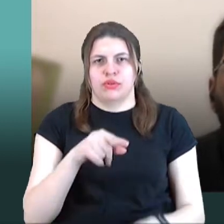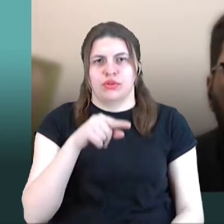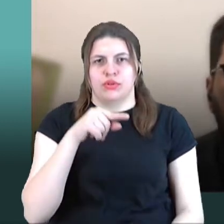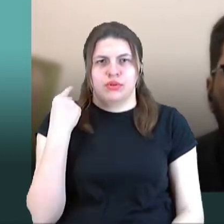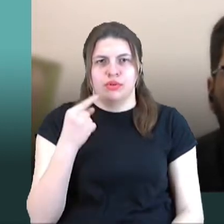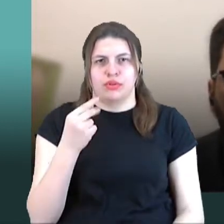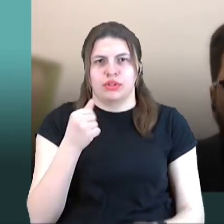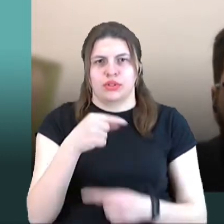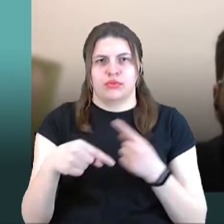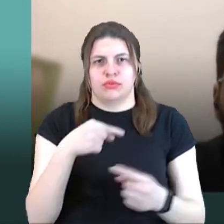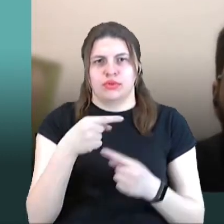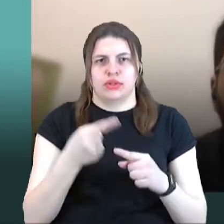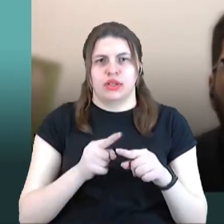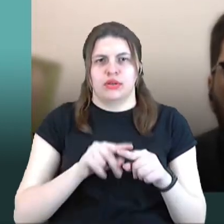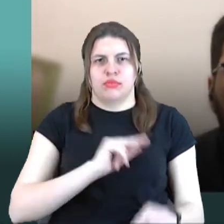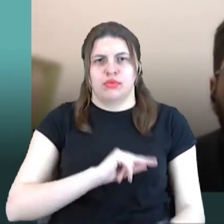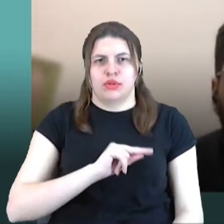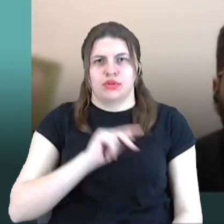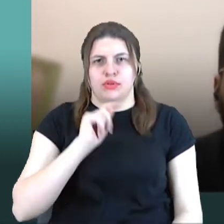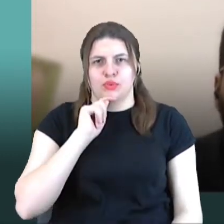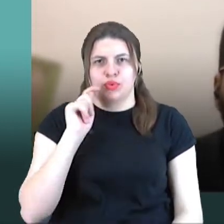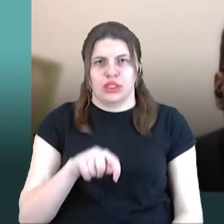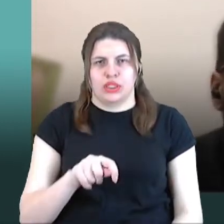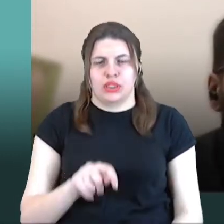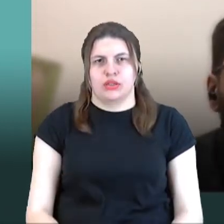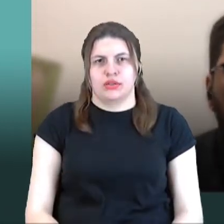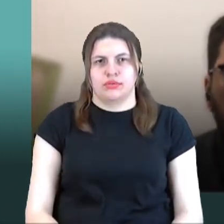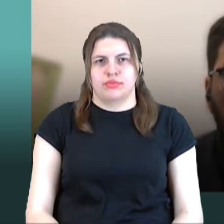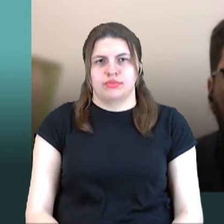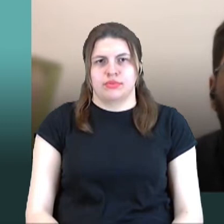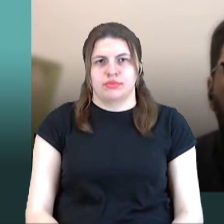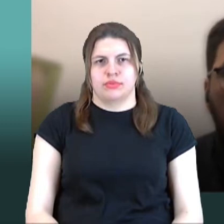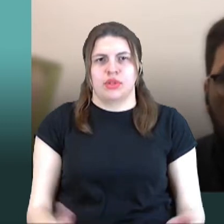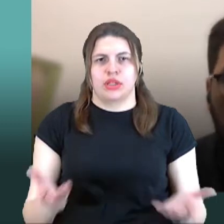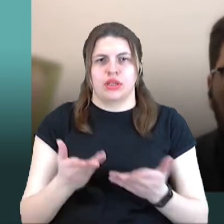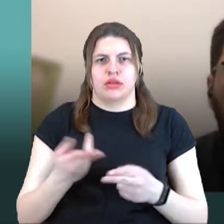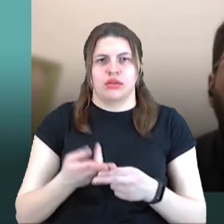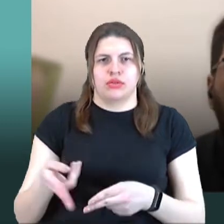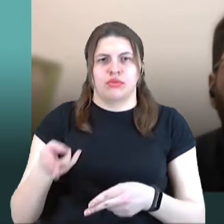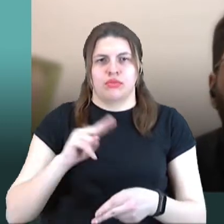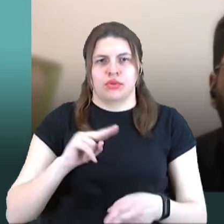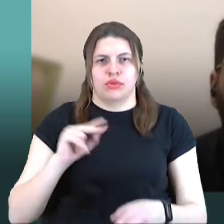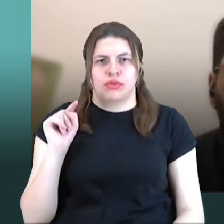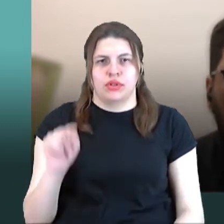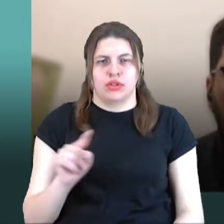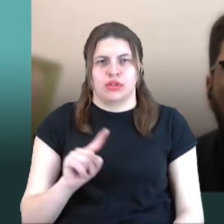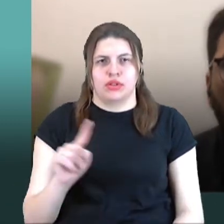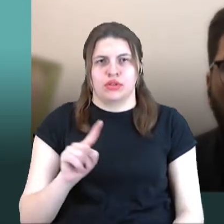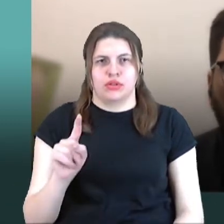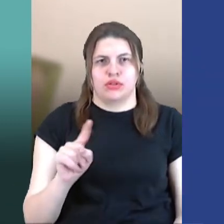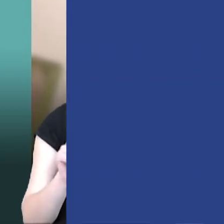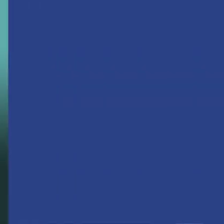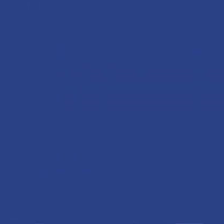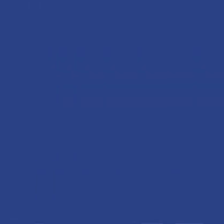який працює в Україні, ну, хоча б якось ми маємо компенсувати те, що значна частина території